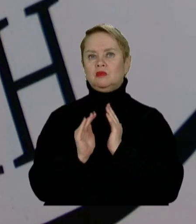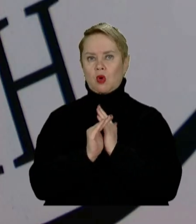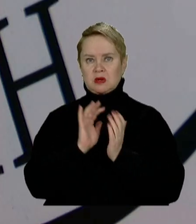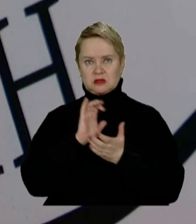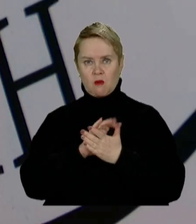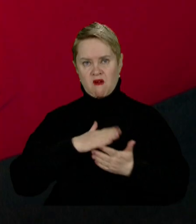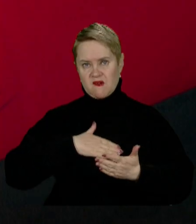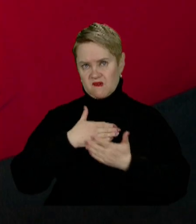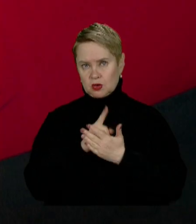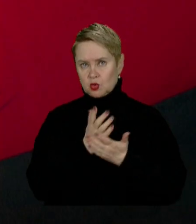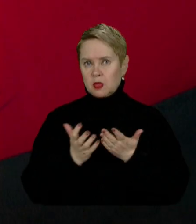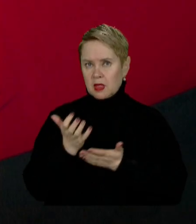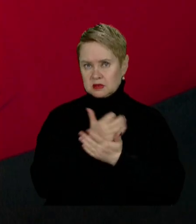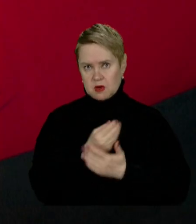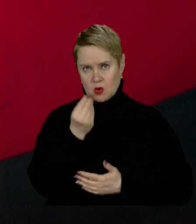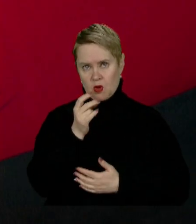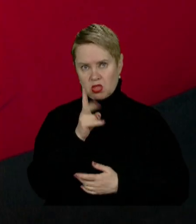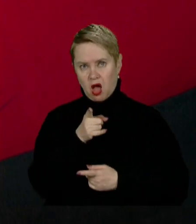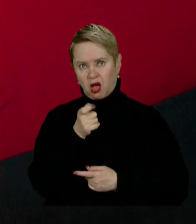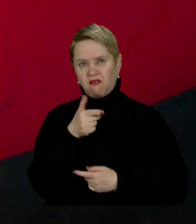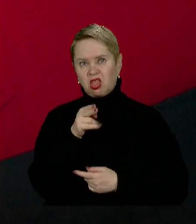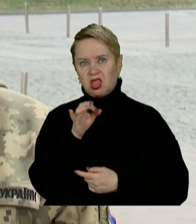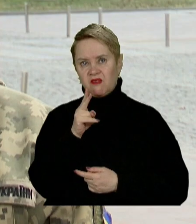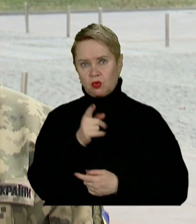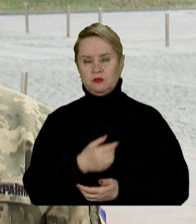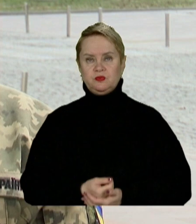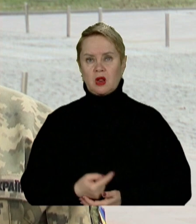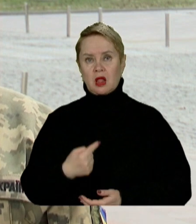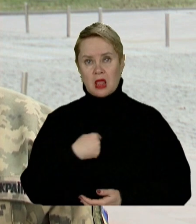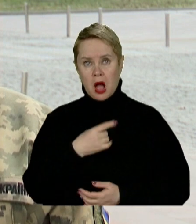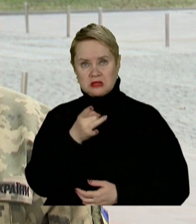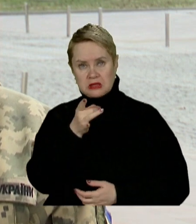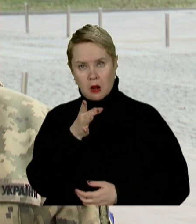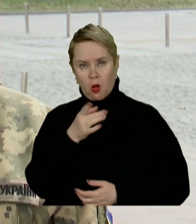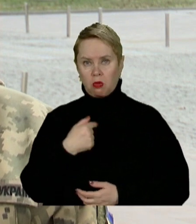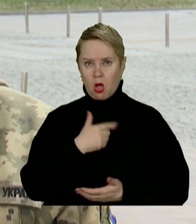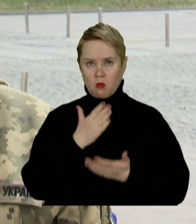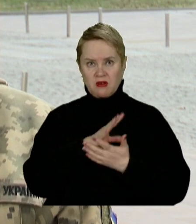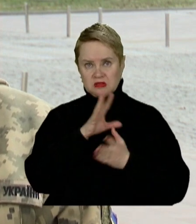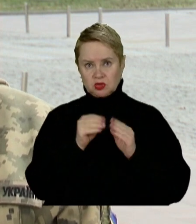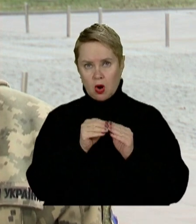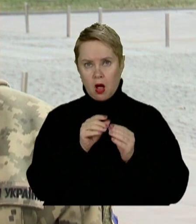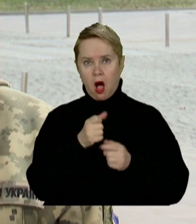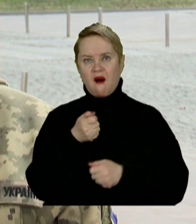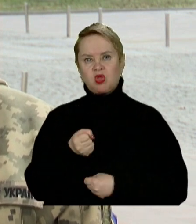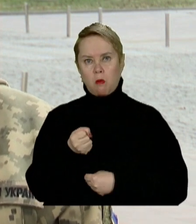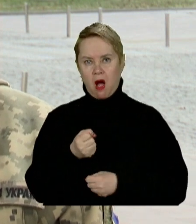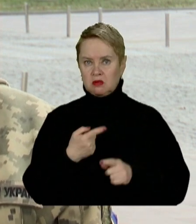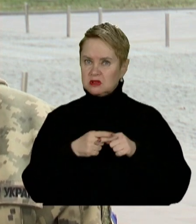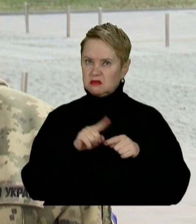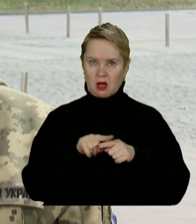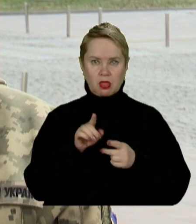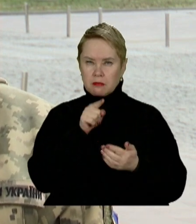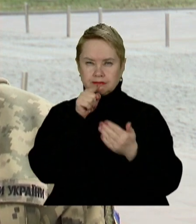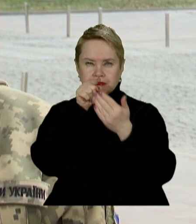знайомих волонтерів, аби назбирати гроші на гвинтівку. Як стрілок я маю всього лишень автомат. Автомат – це